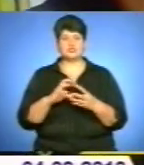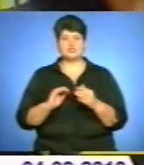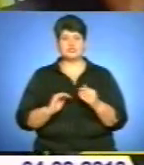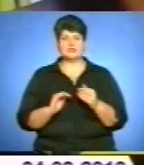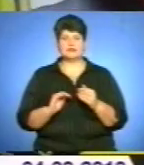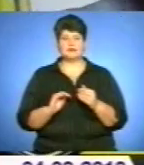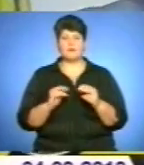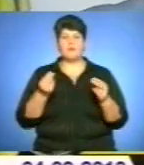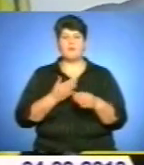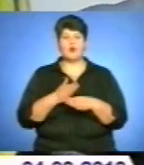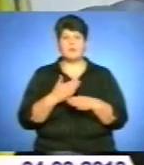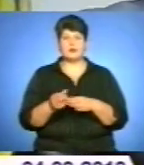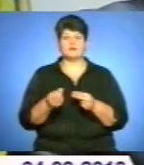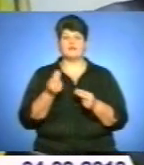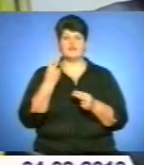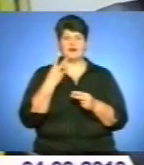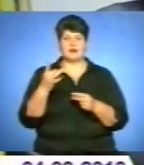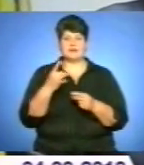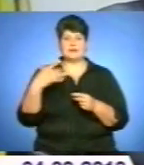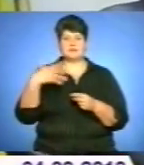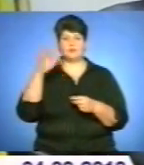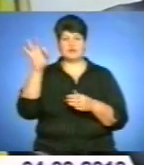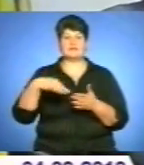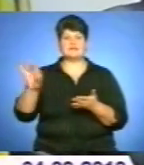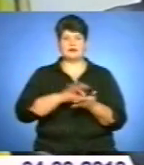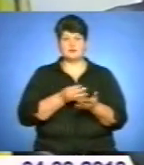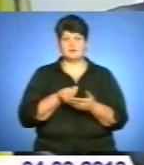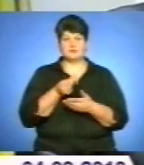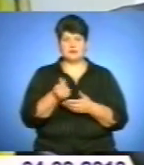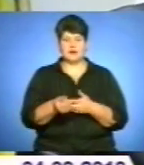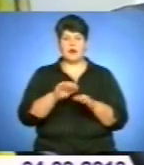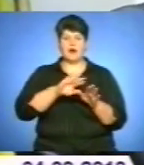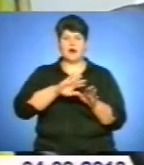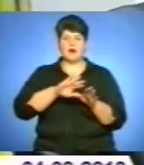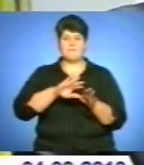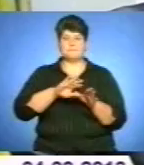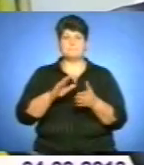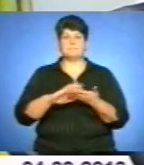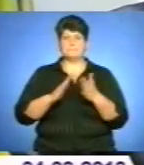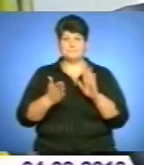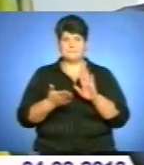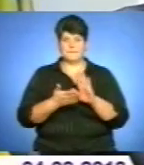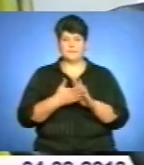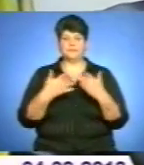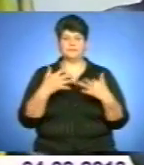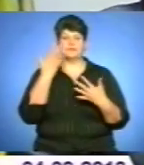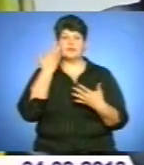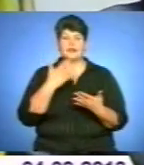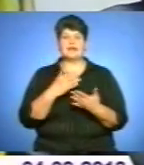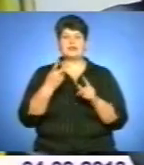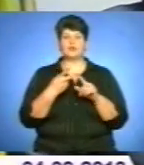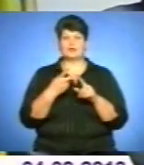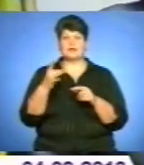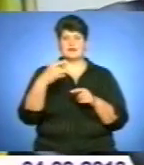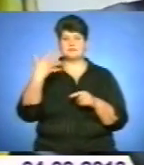проплата здійснюється в два етапи. 50% зразу після вкладання форвардного біржевого контракту, який вкладається вже зараз. І друге